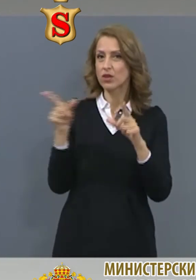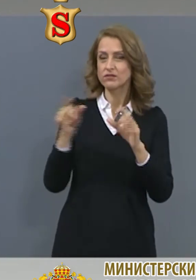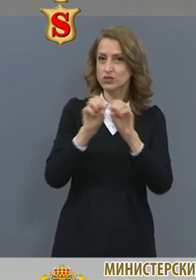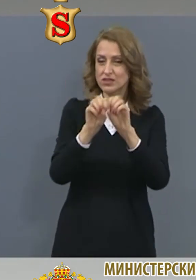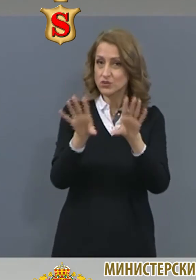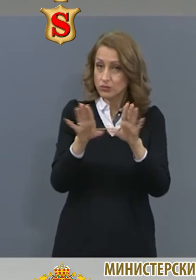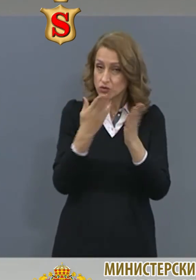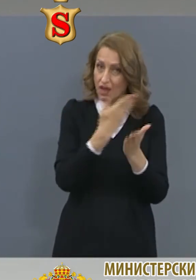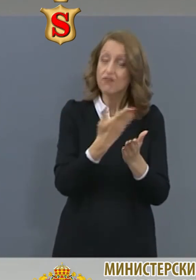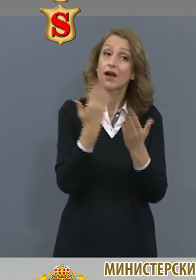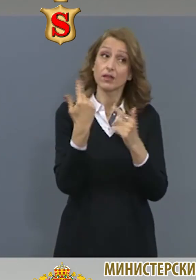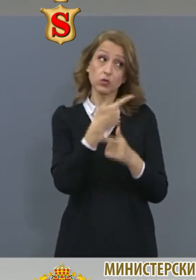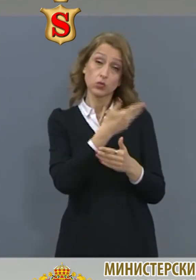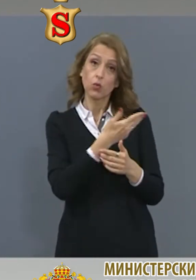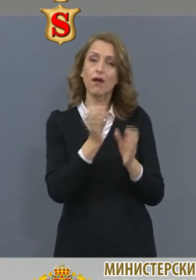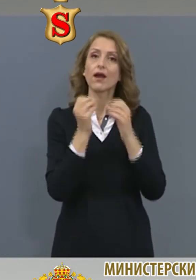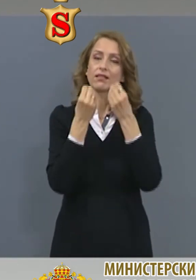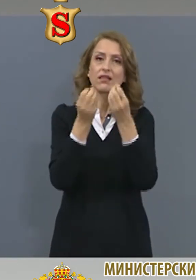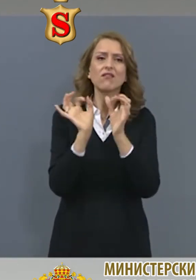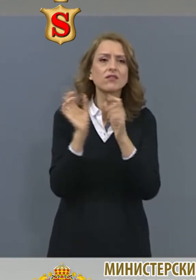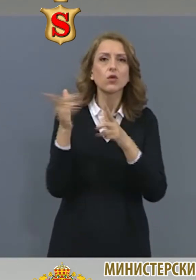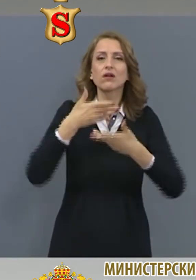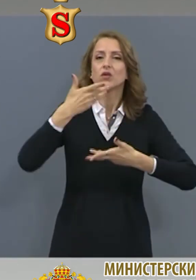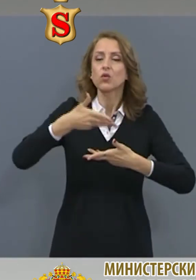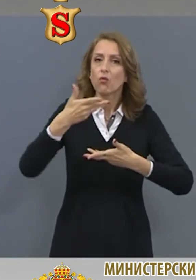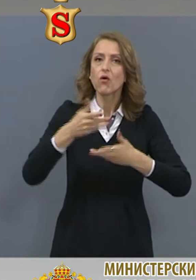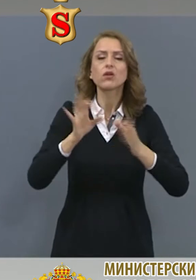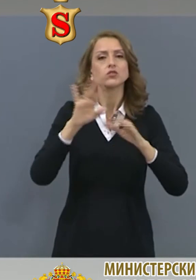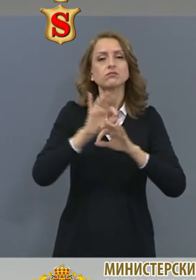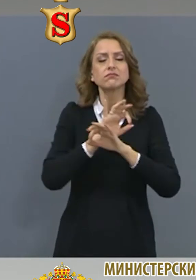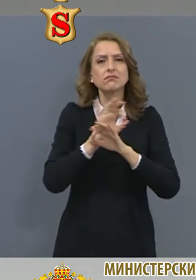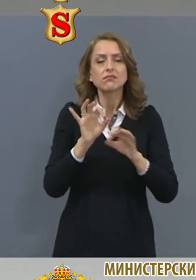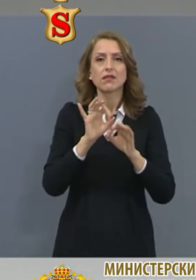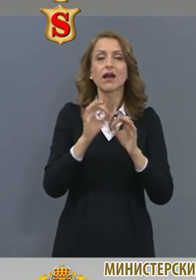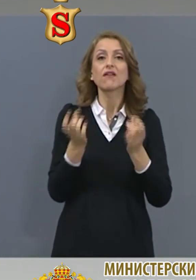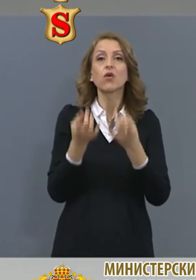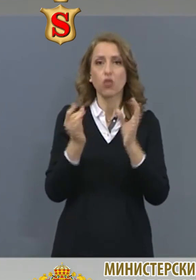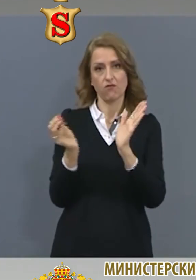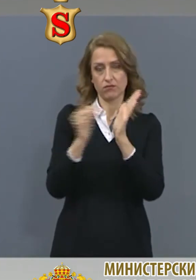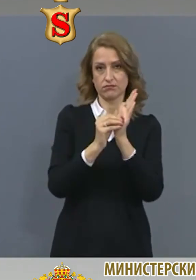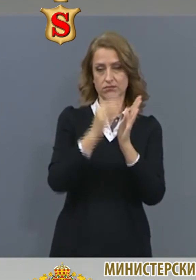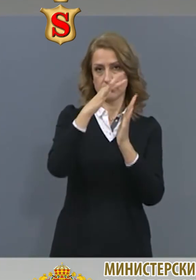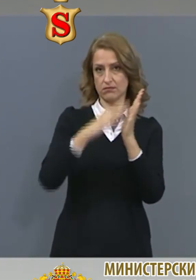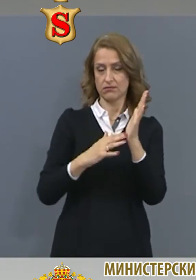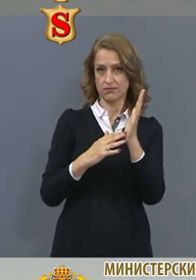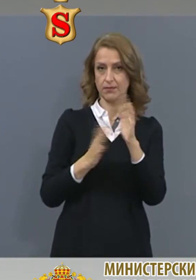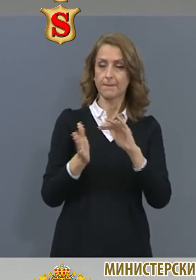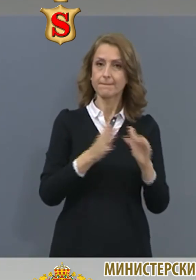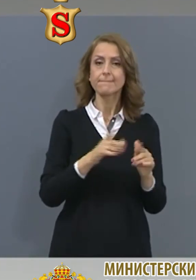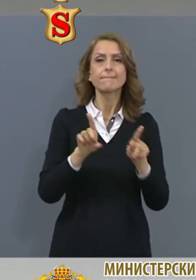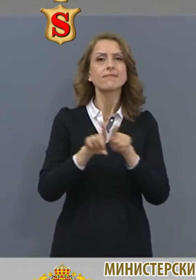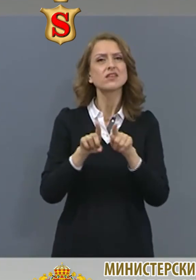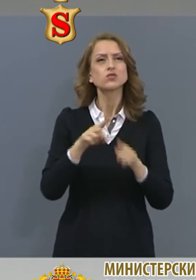тук се представя в актуален вид. Освен статистиката за направени тестове, към която проявяват интерес